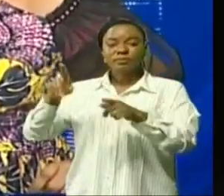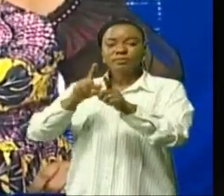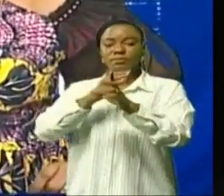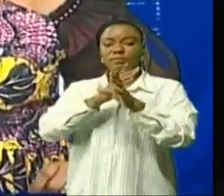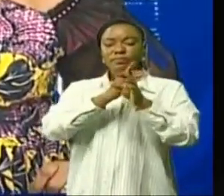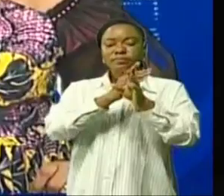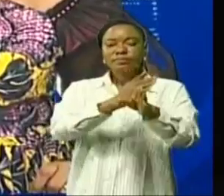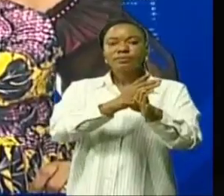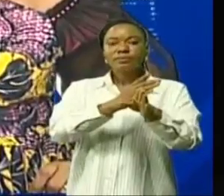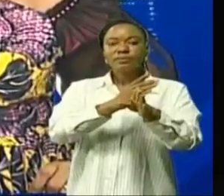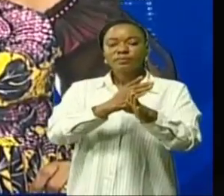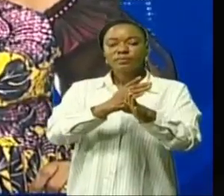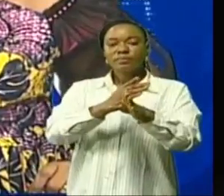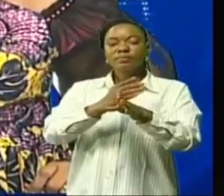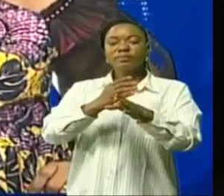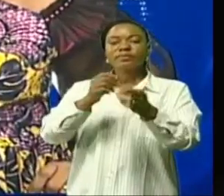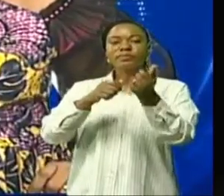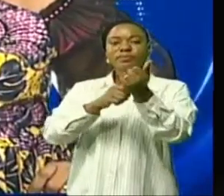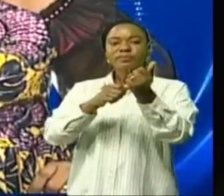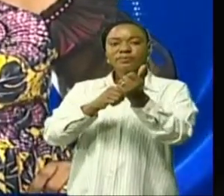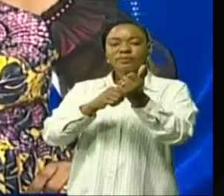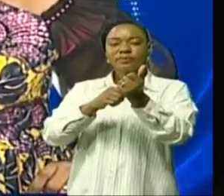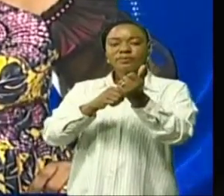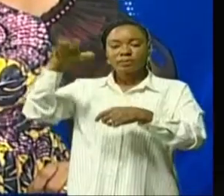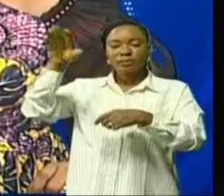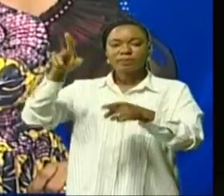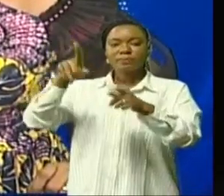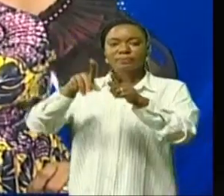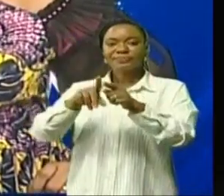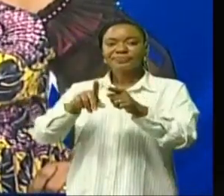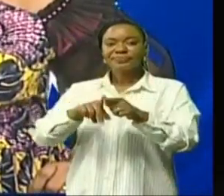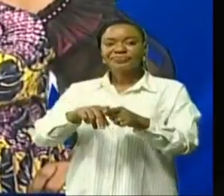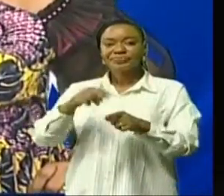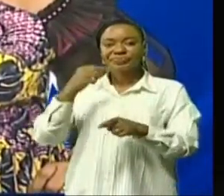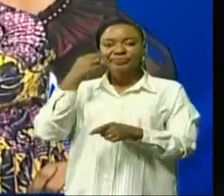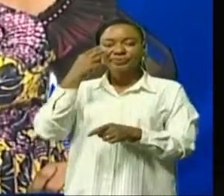des étrangers d'autres détails dans son reportage de l'UZ